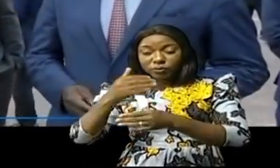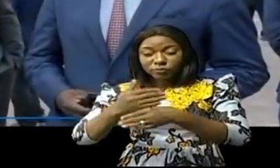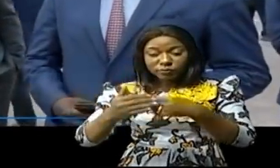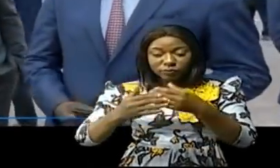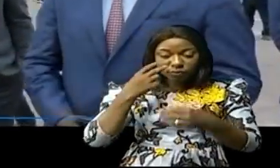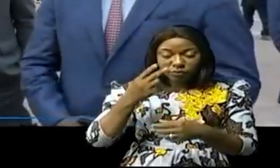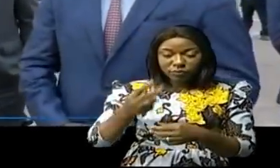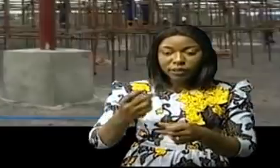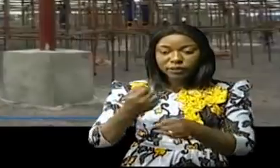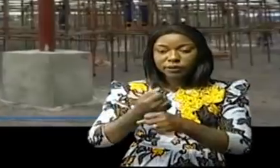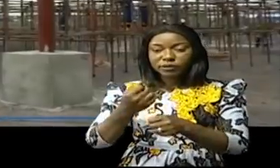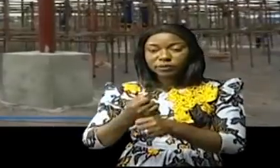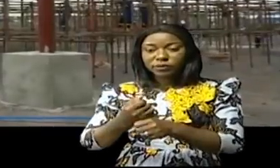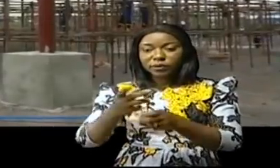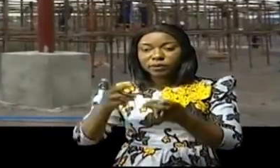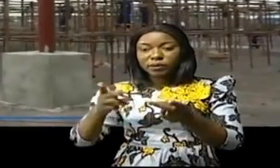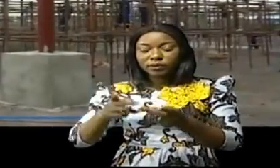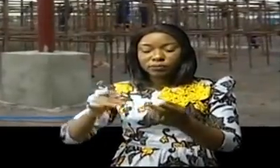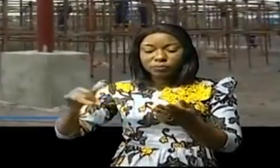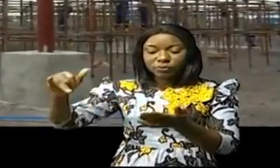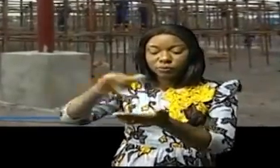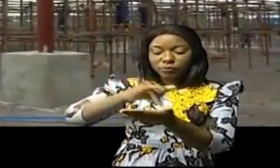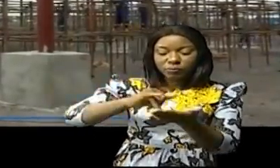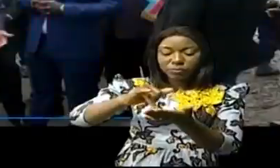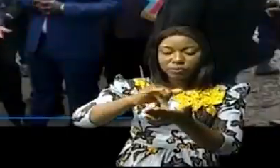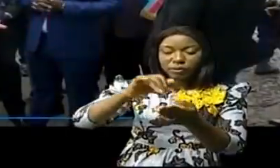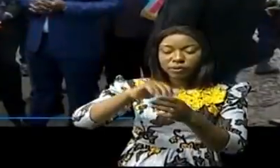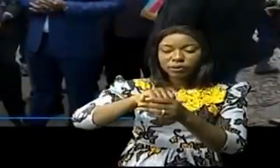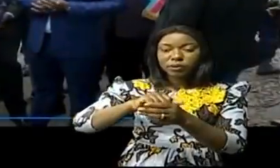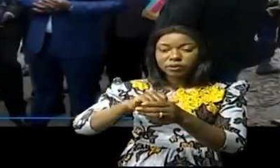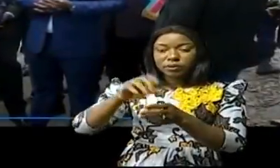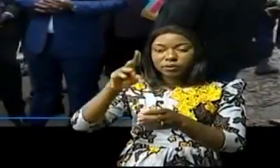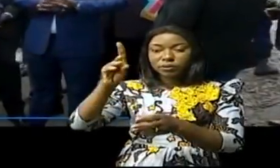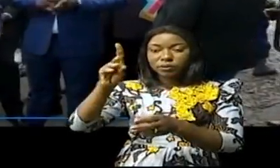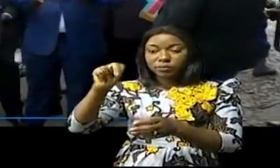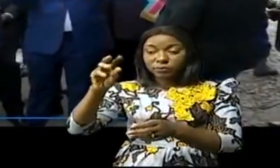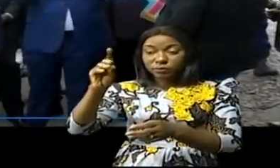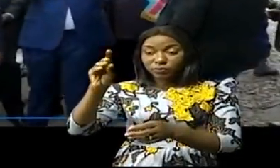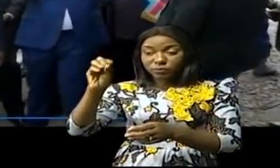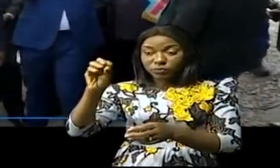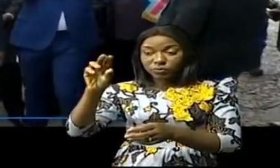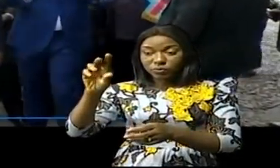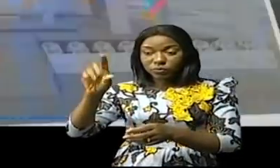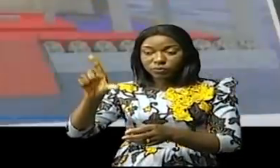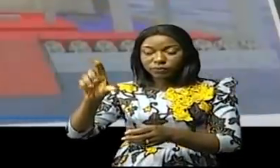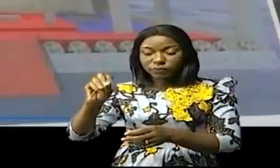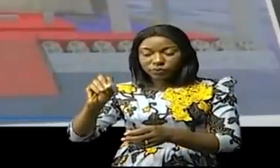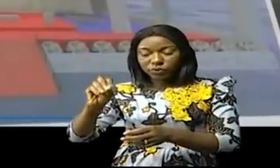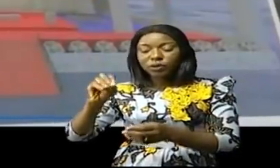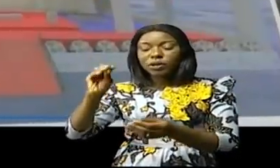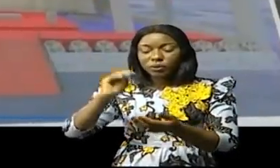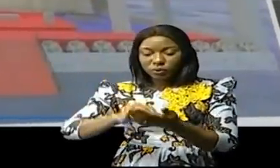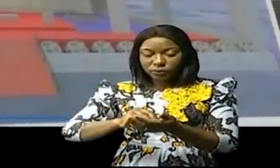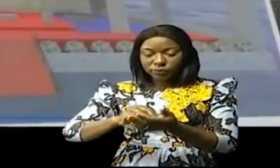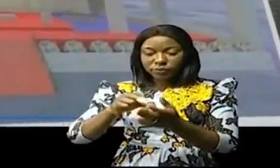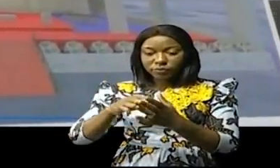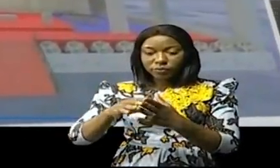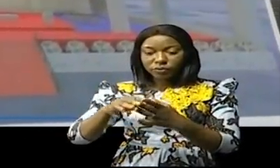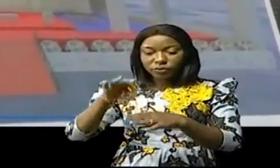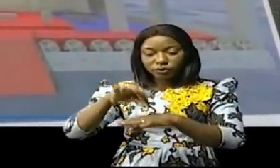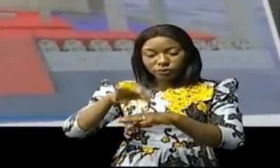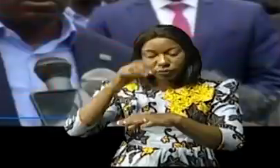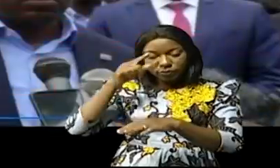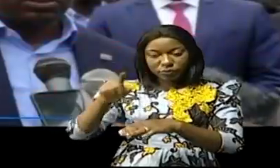réhabilitation de la piste et de l'aérodrome d'Indolo avec le ministre des Transports. C'est aussi l'occasion pour nous d'être avec le ministre